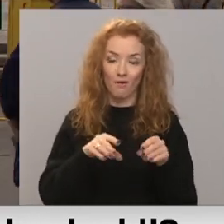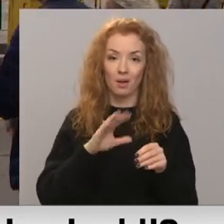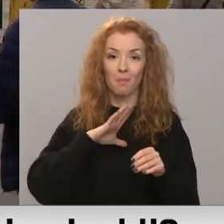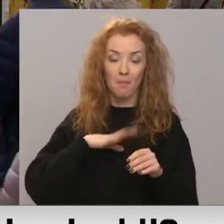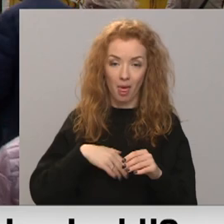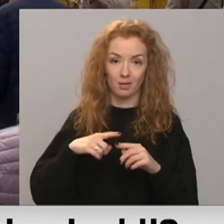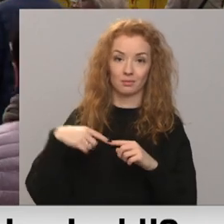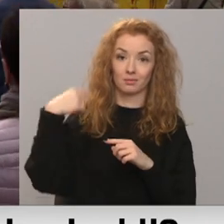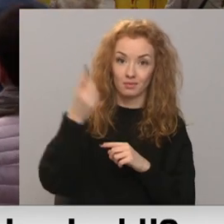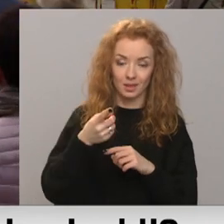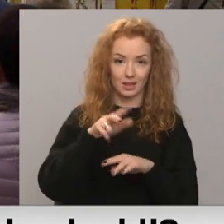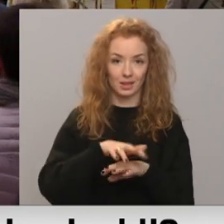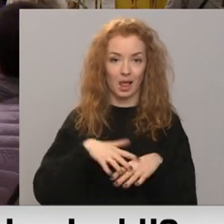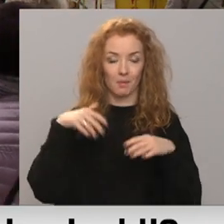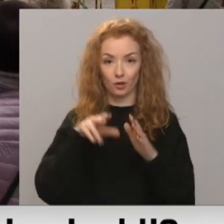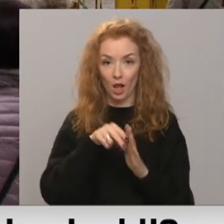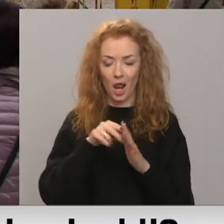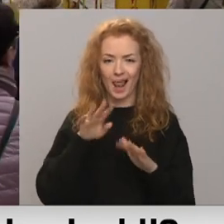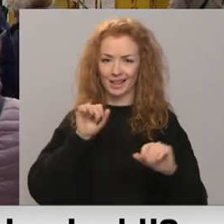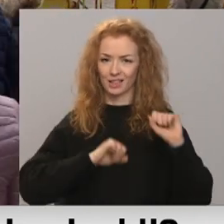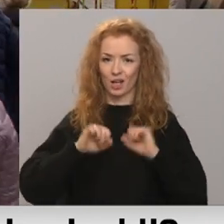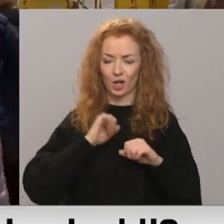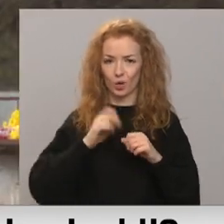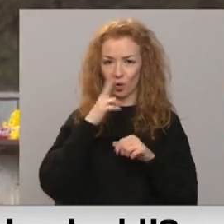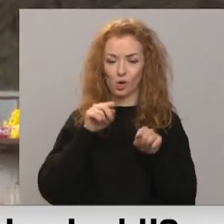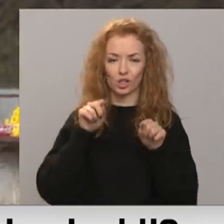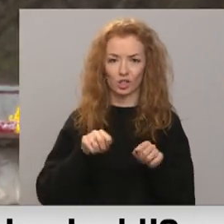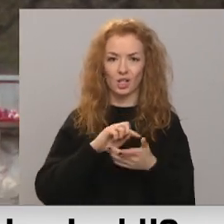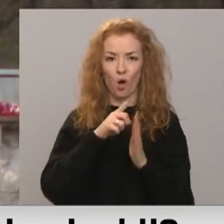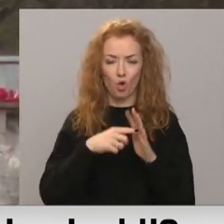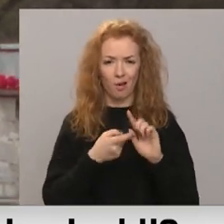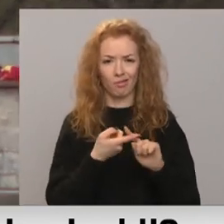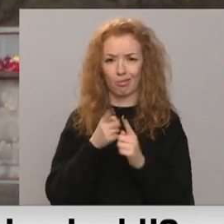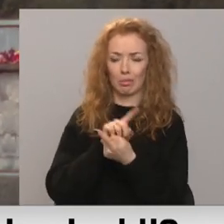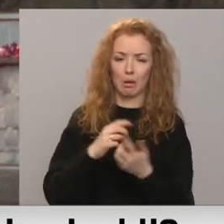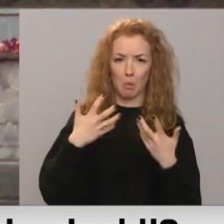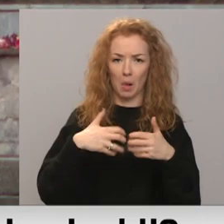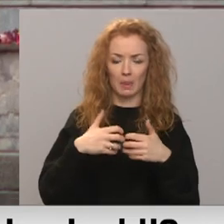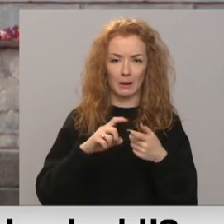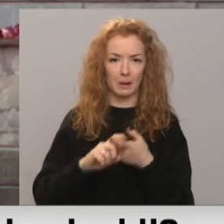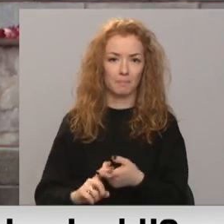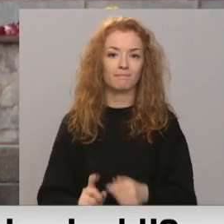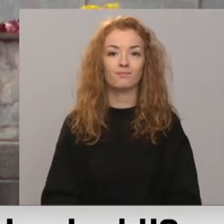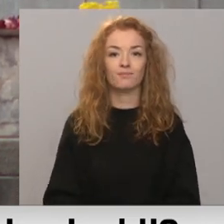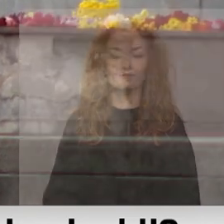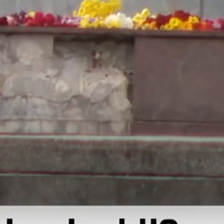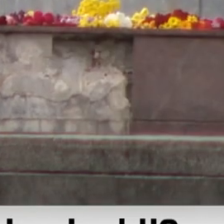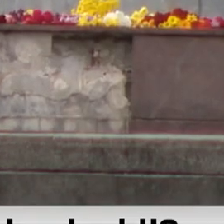planotajām saimas vēlēšanām, lai izvairītos no šī vēsturiskā jautājuma – politizēšanas. Anda Boša, Latvijas televīzija.